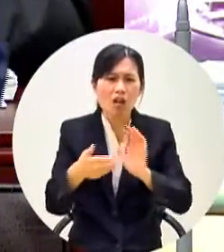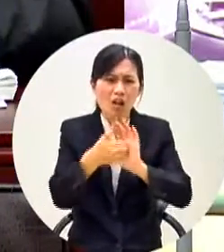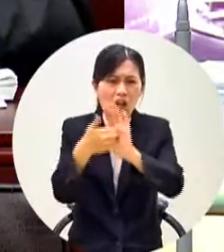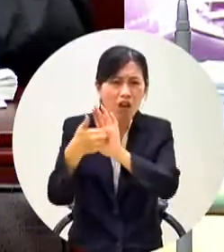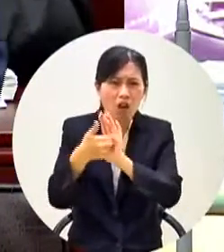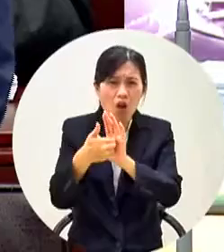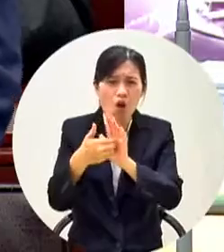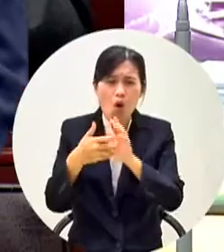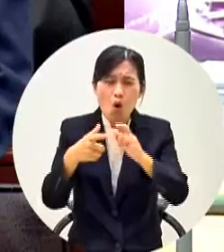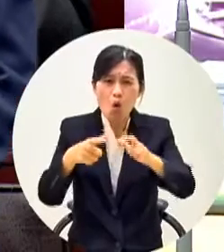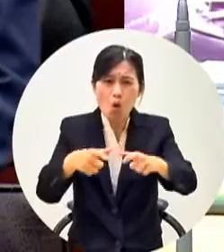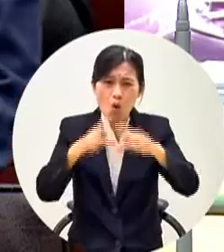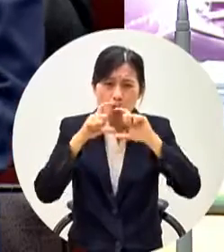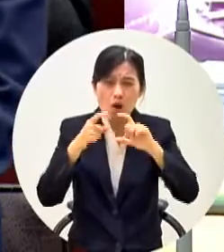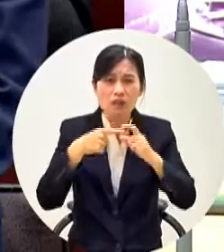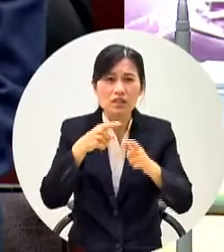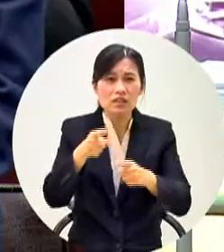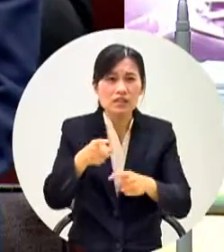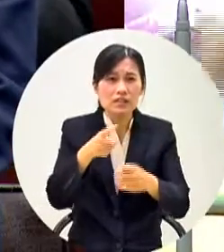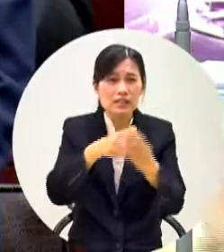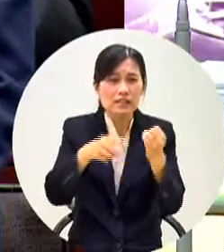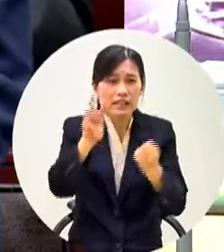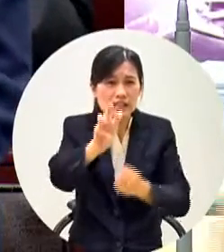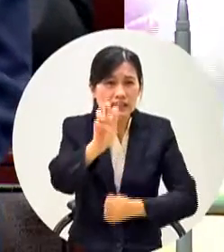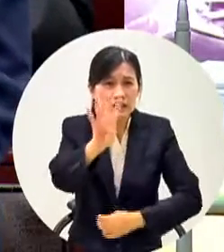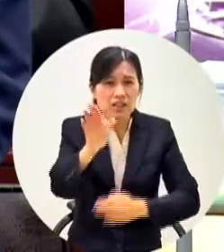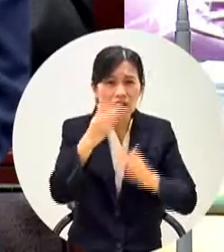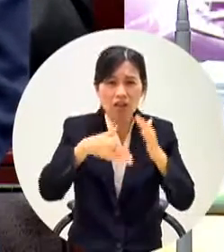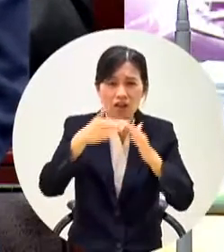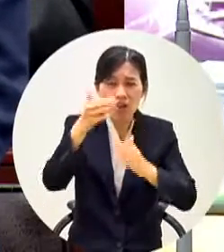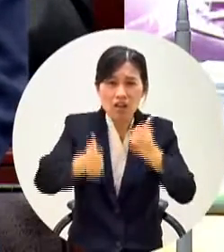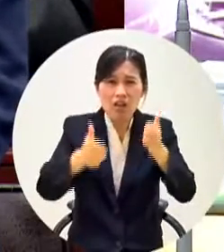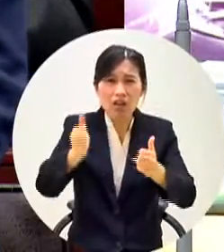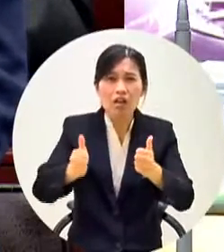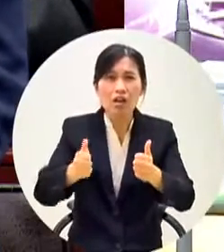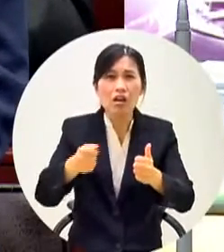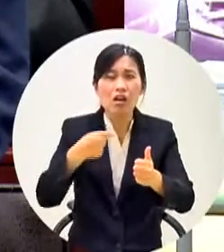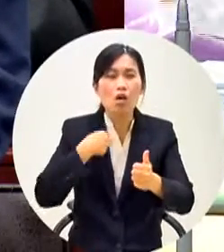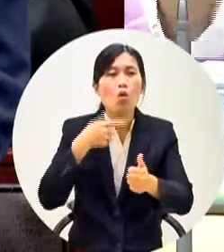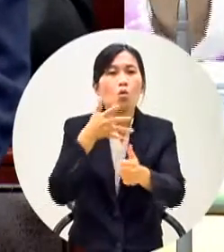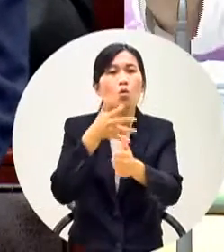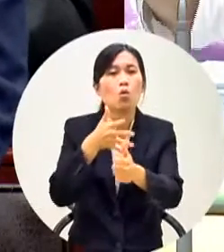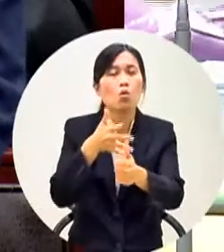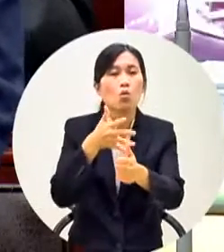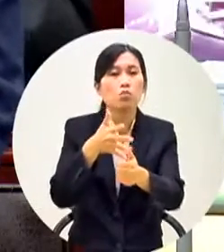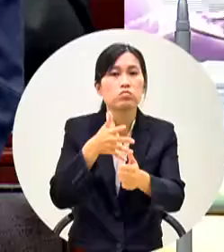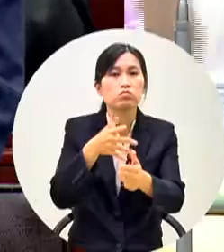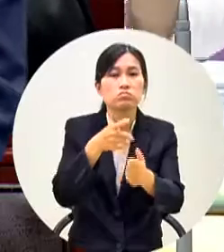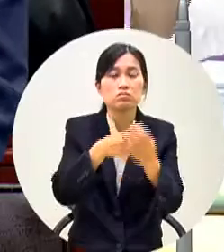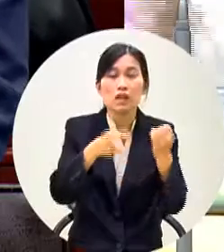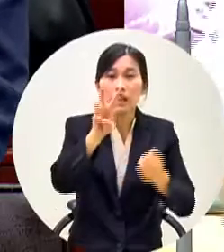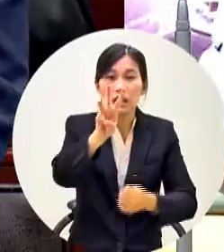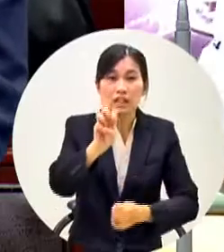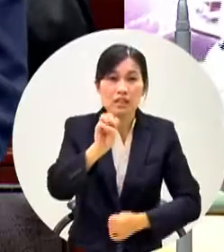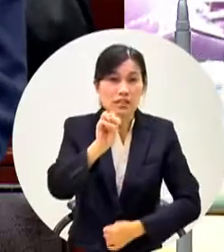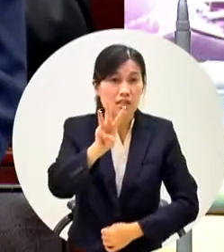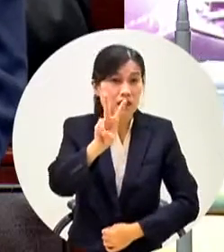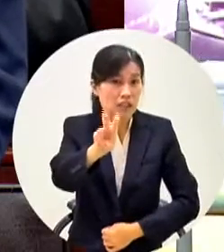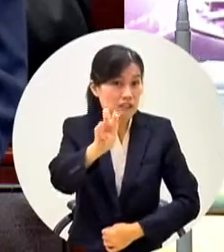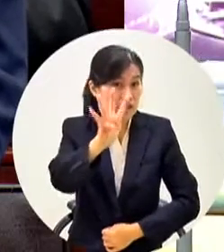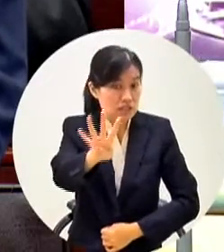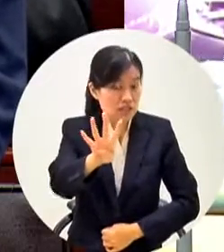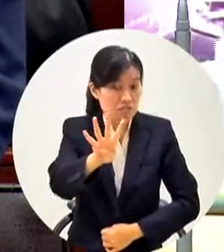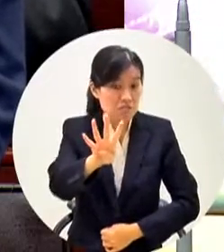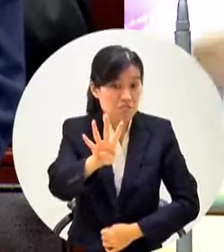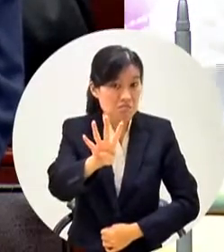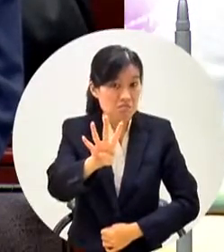二三十四校練習議員要質詢那你324學校你不統標採購